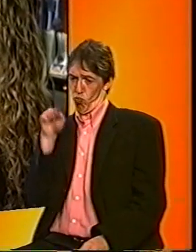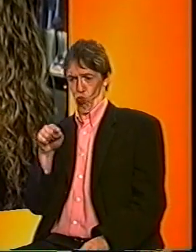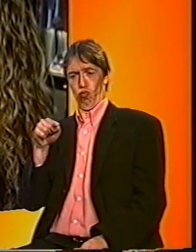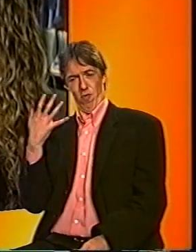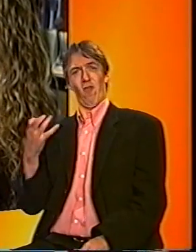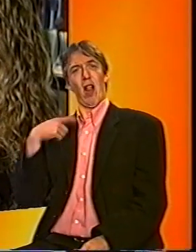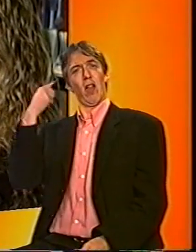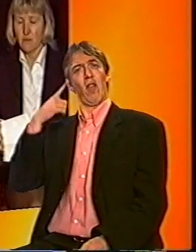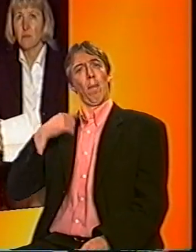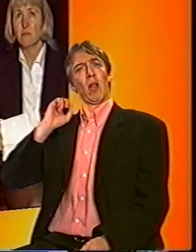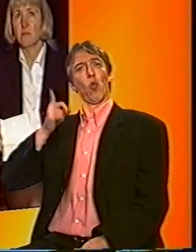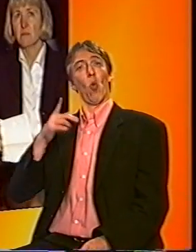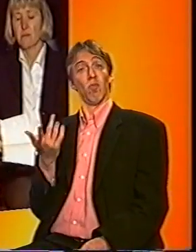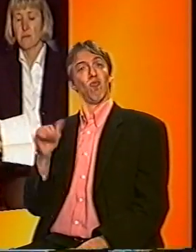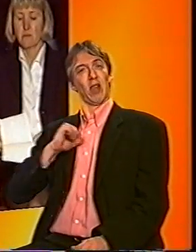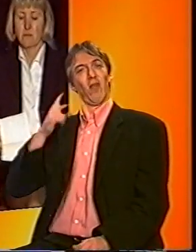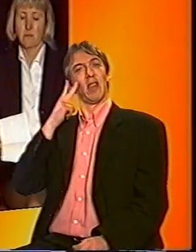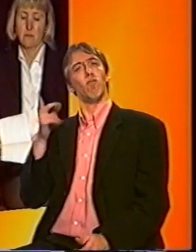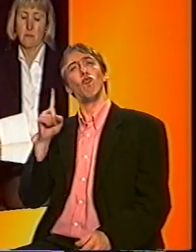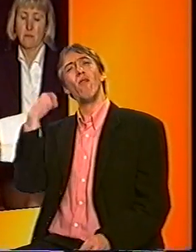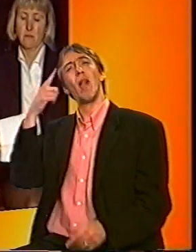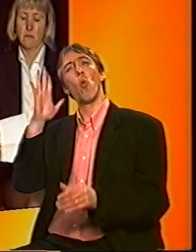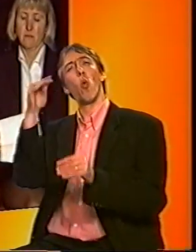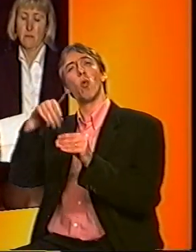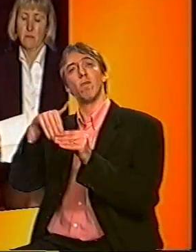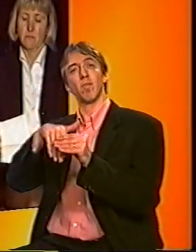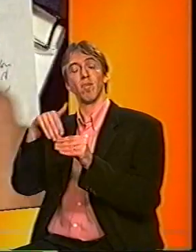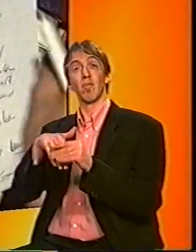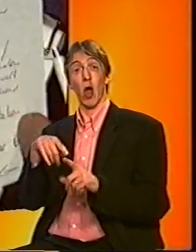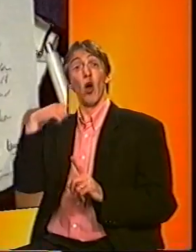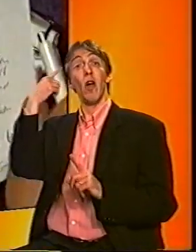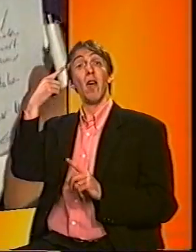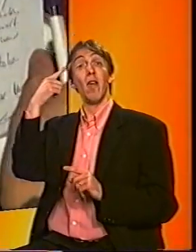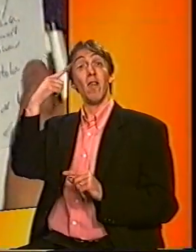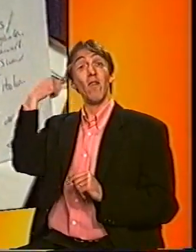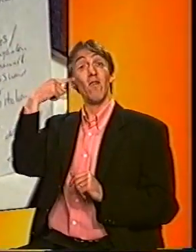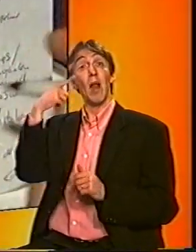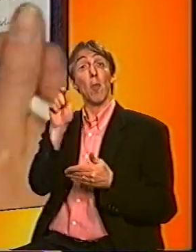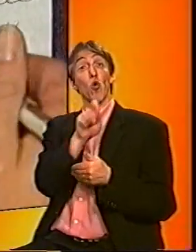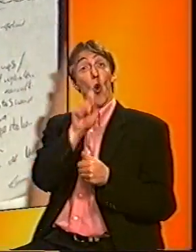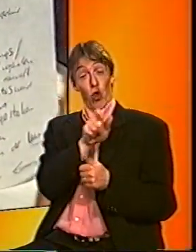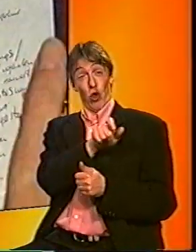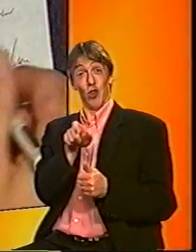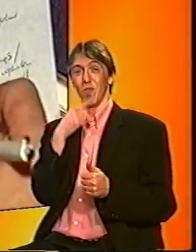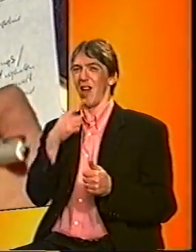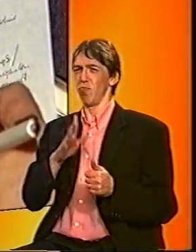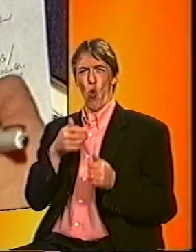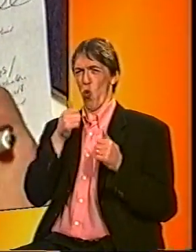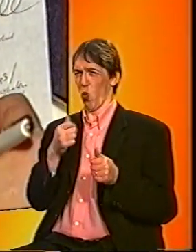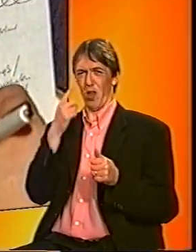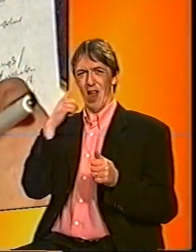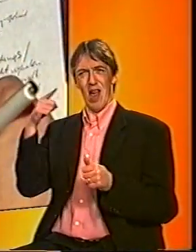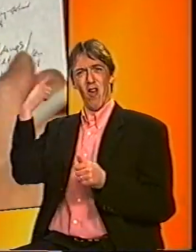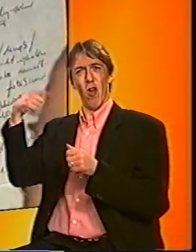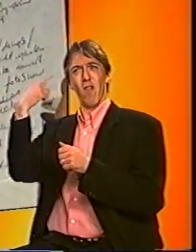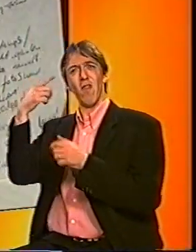zien wat voor film het is. De filmkeurders die ermee moesten stoppen vinden het geen goed idee dat filmbedrijven voortaan zelf mogen zeggen voor